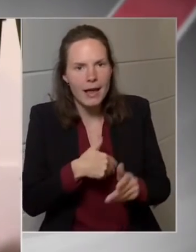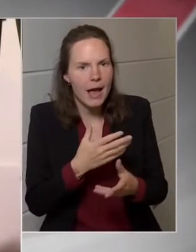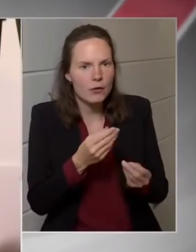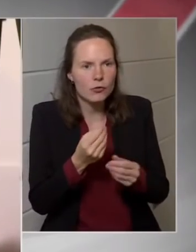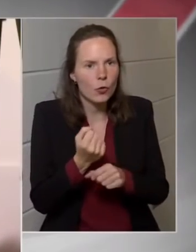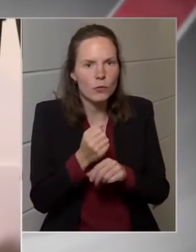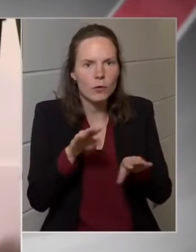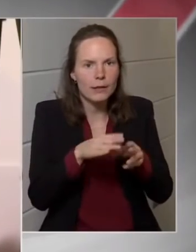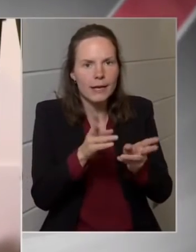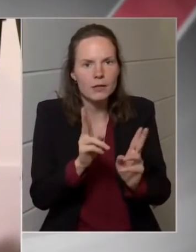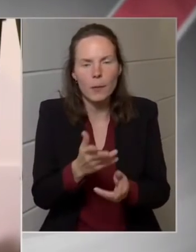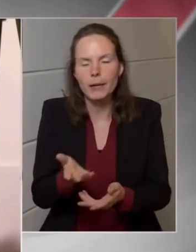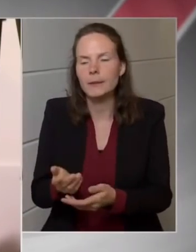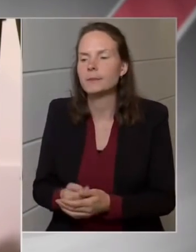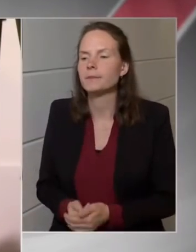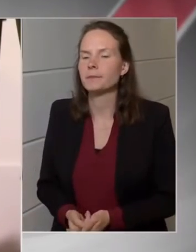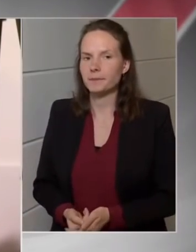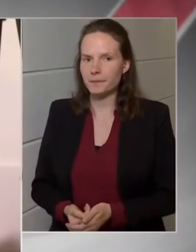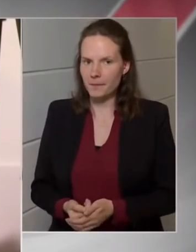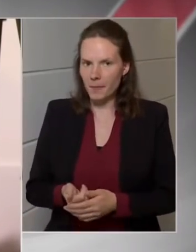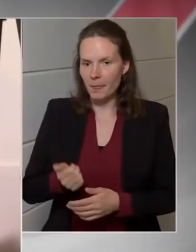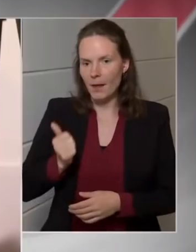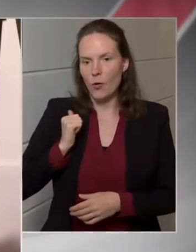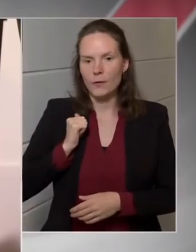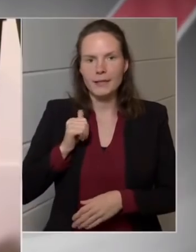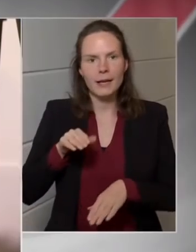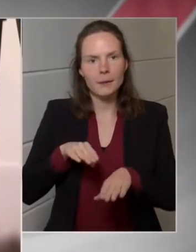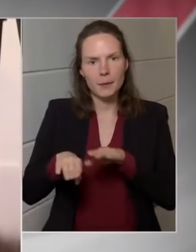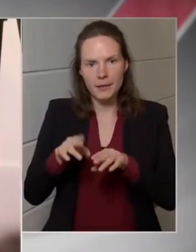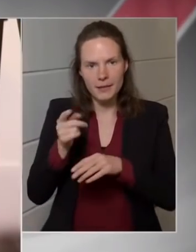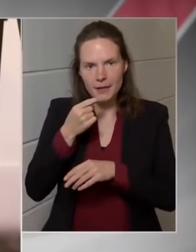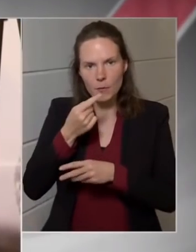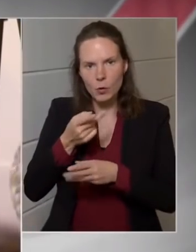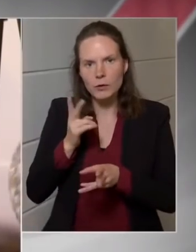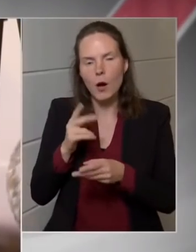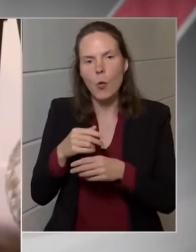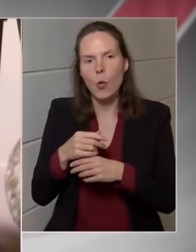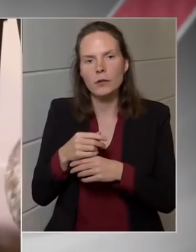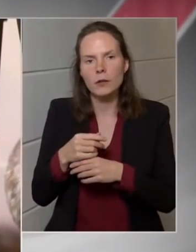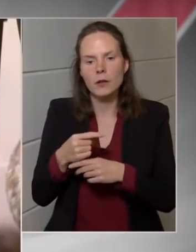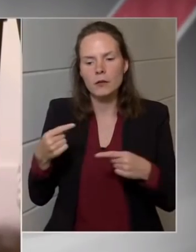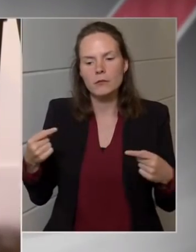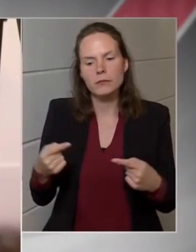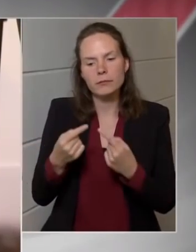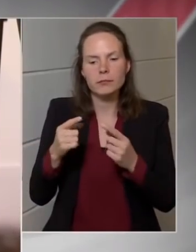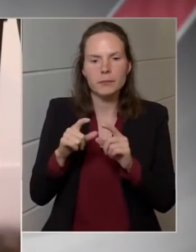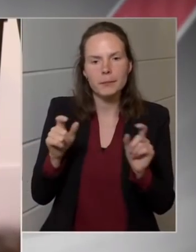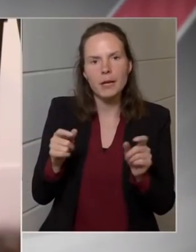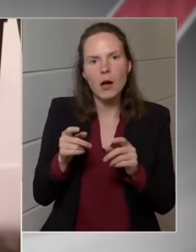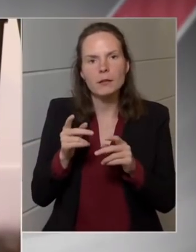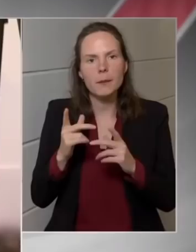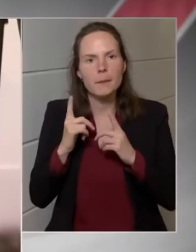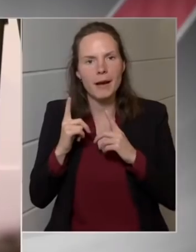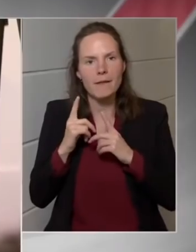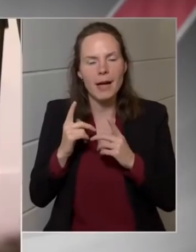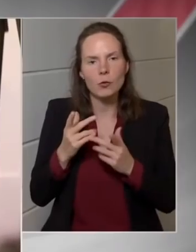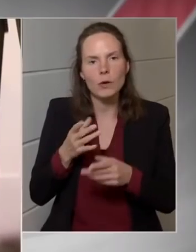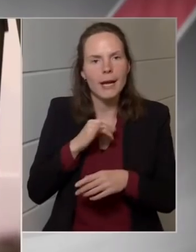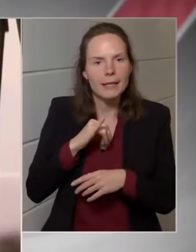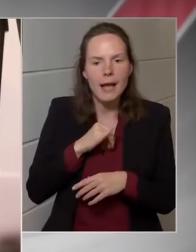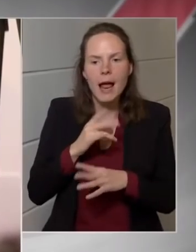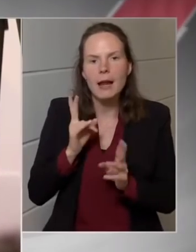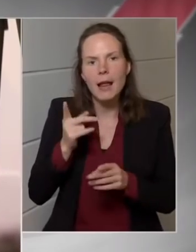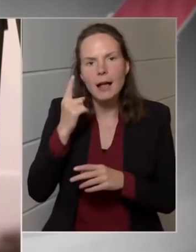kollégek, sem fognak beleférni. mondta, hogy az összeférhetetlenség miatt megválik, hogy bizonyos üzleti érdekeltségeitől, lehet-e már tudni, hogy